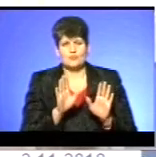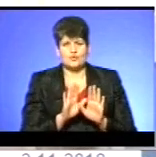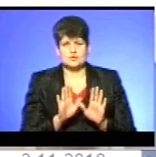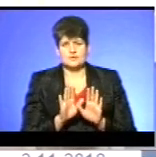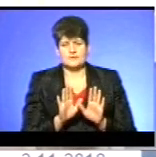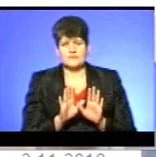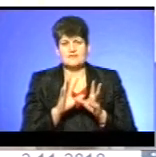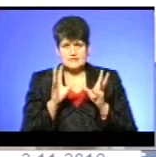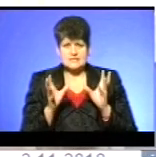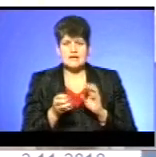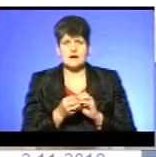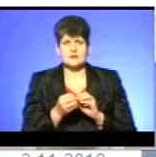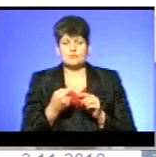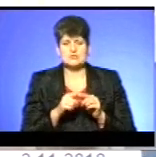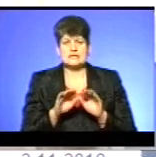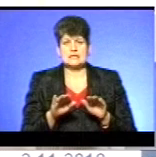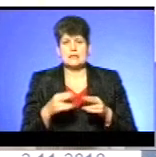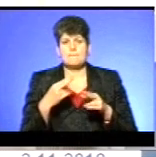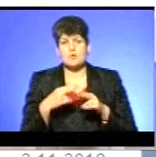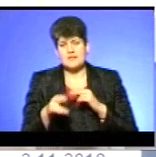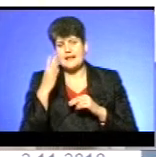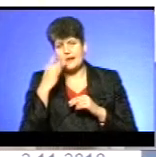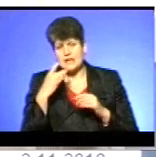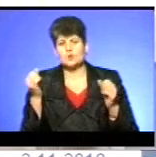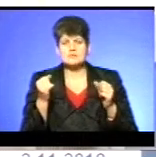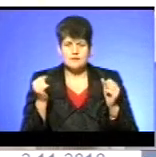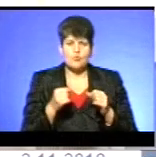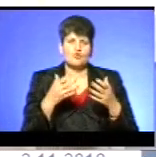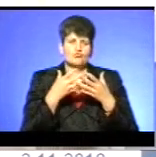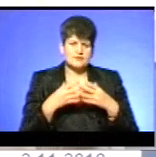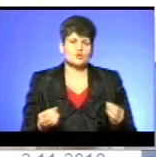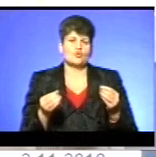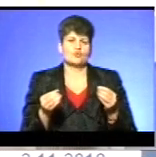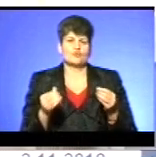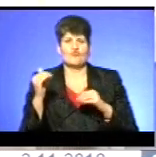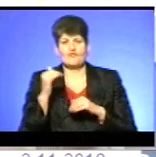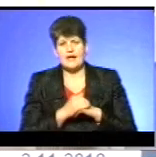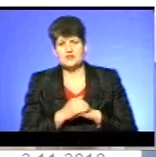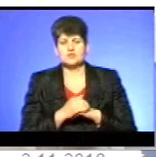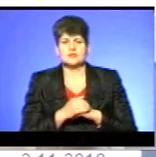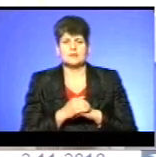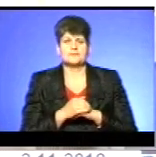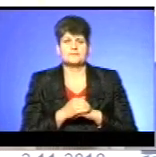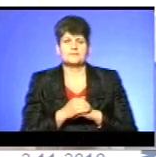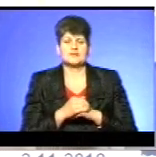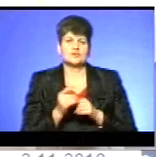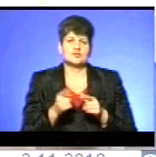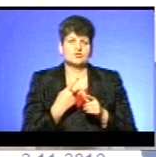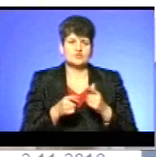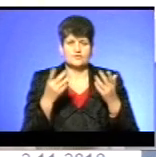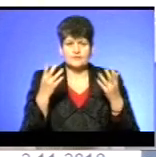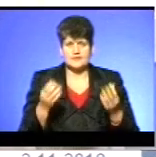В загальному це діти пропадають, як літом, як зимою, як весною, чи ввечері, чи вдень.